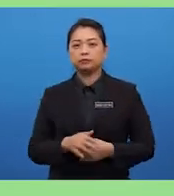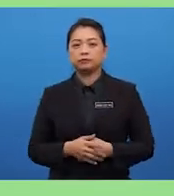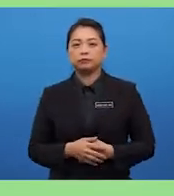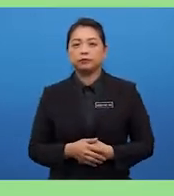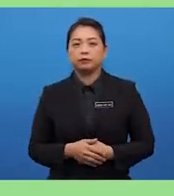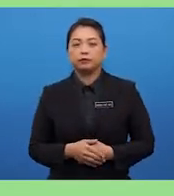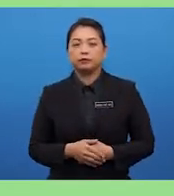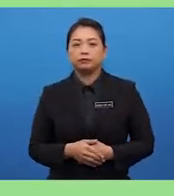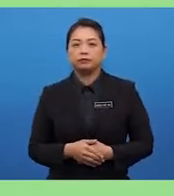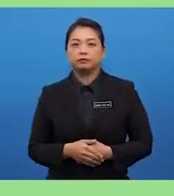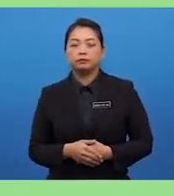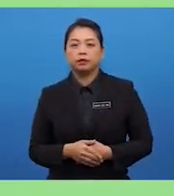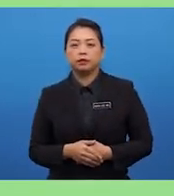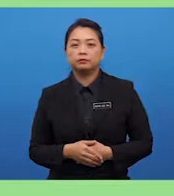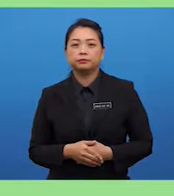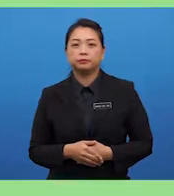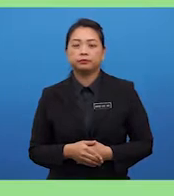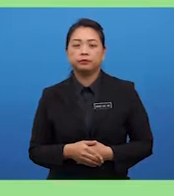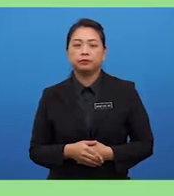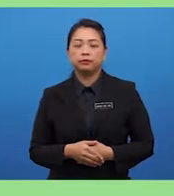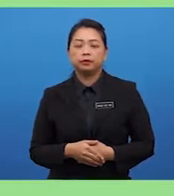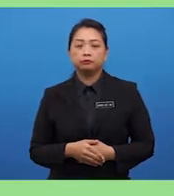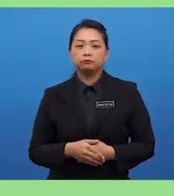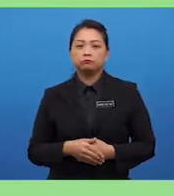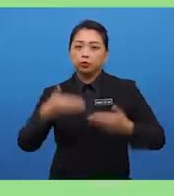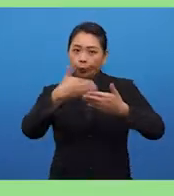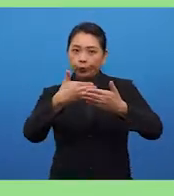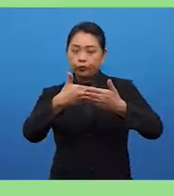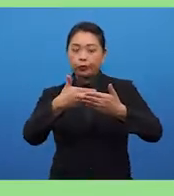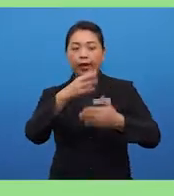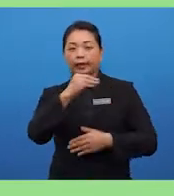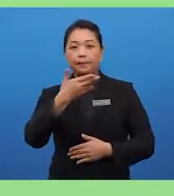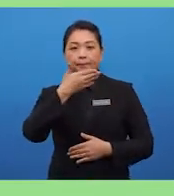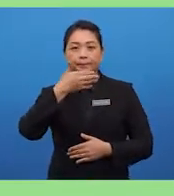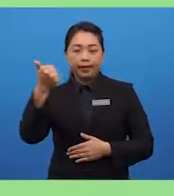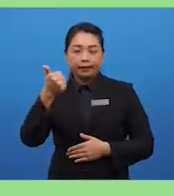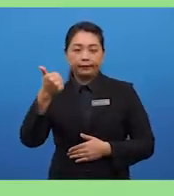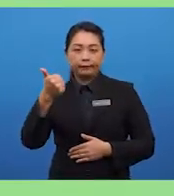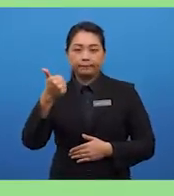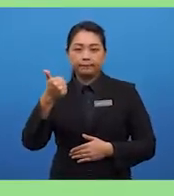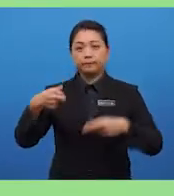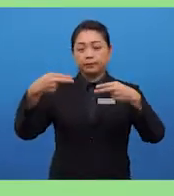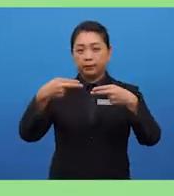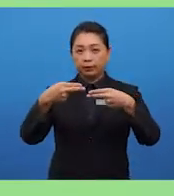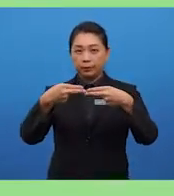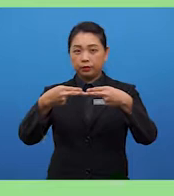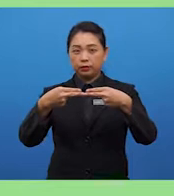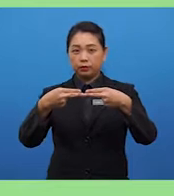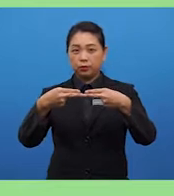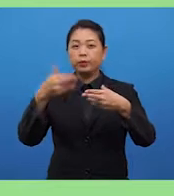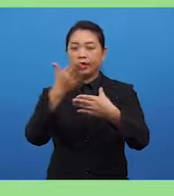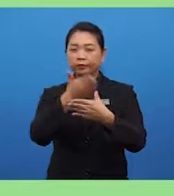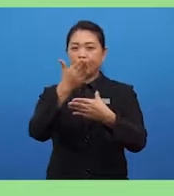by saying that through this closer and better bonding, it will, of course, influence